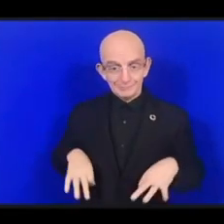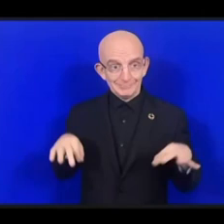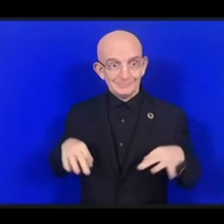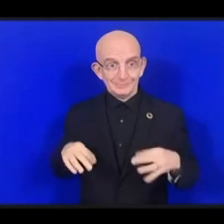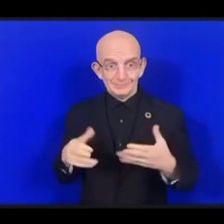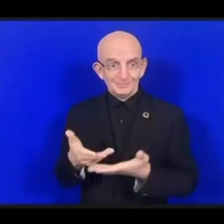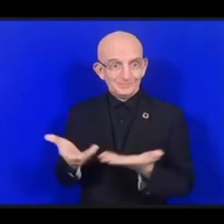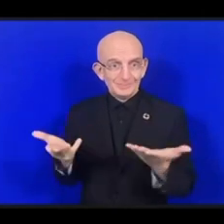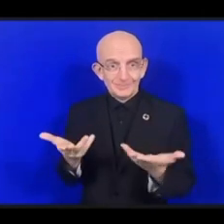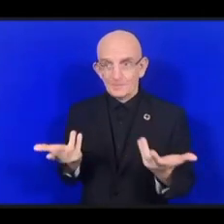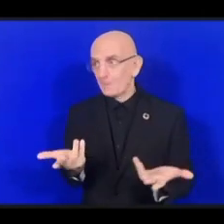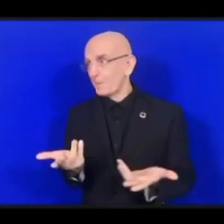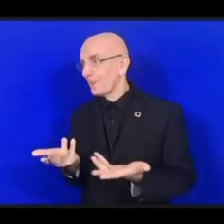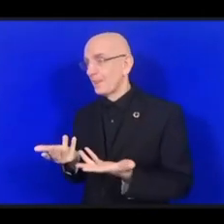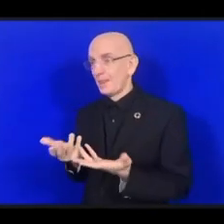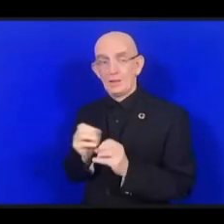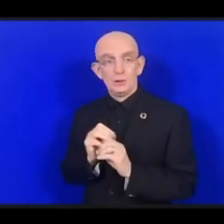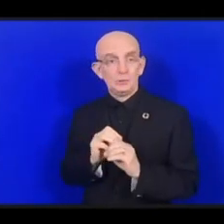что